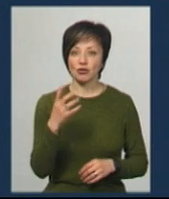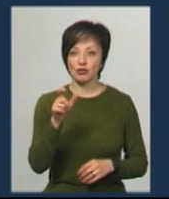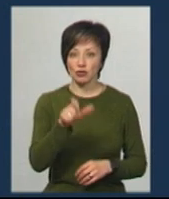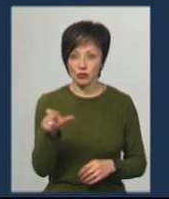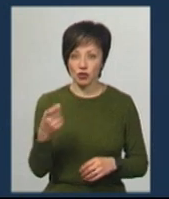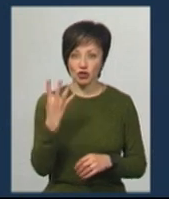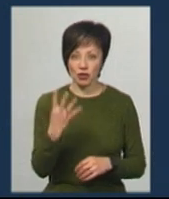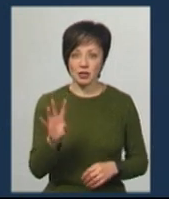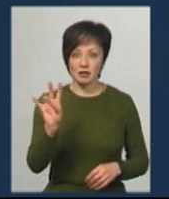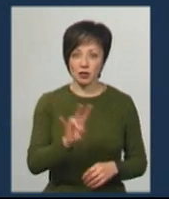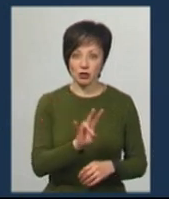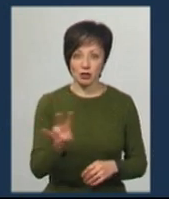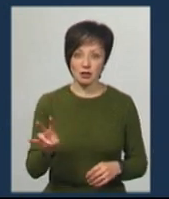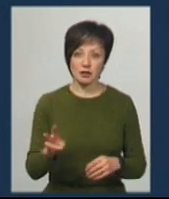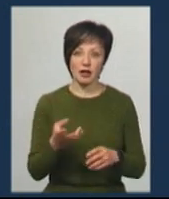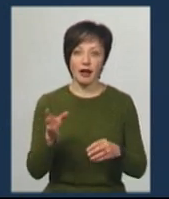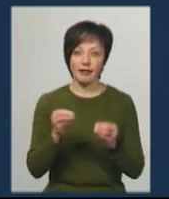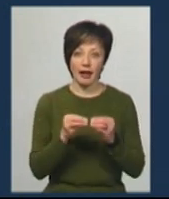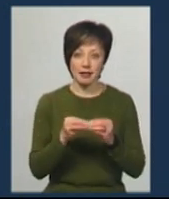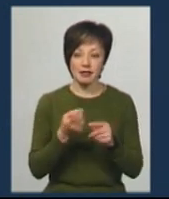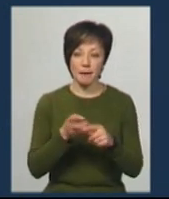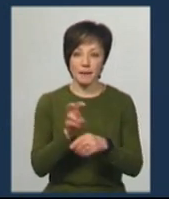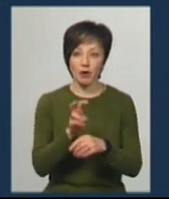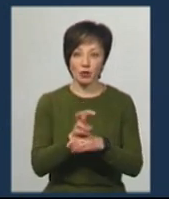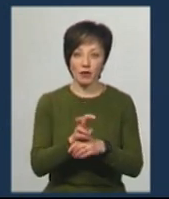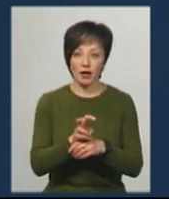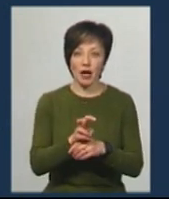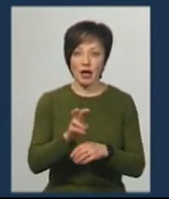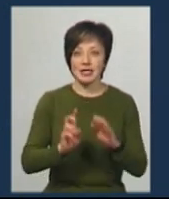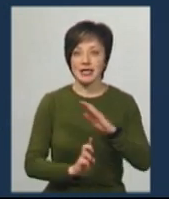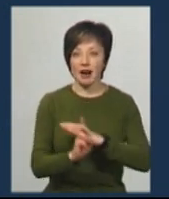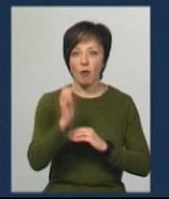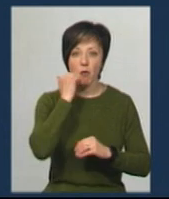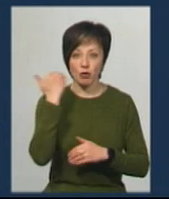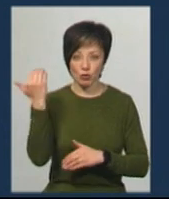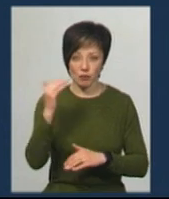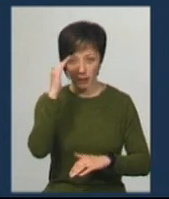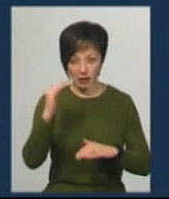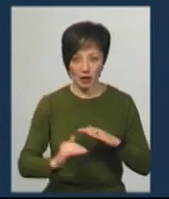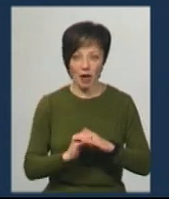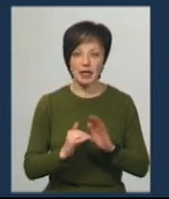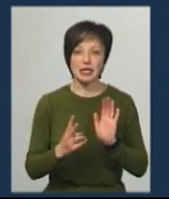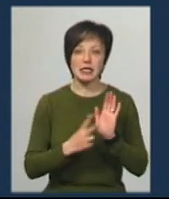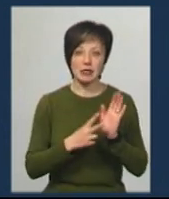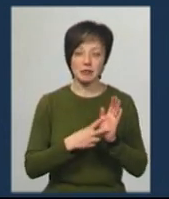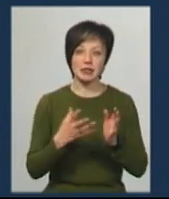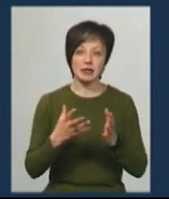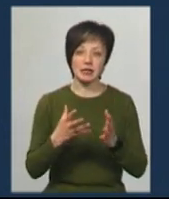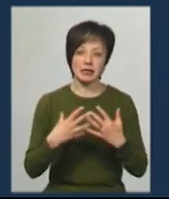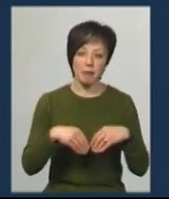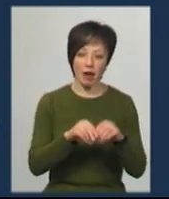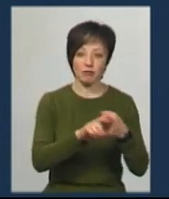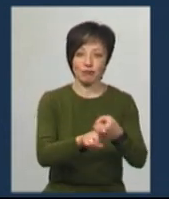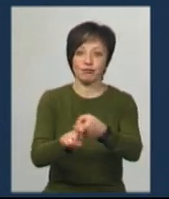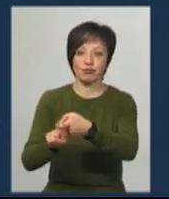них 4 священники, 10 – це прихожані церкви, московського патріорихату, і 7 – це сімейні контакти, тут